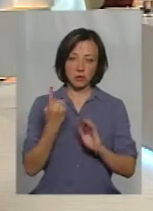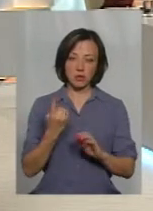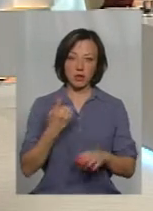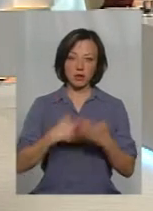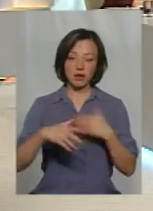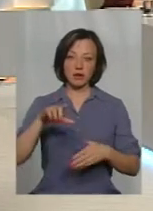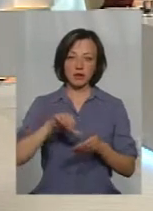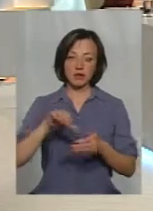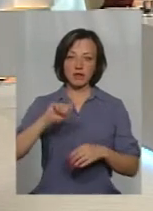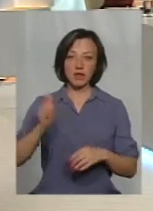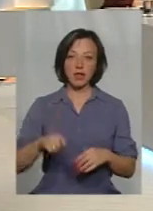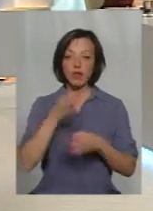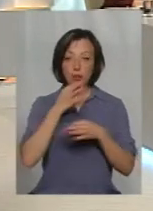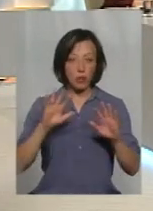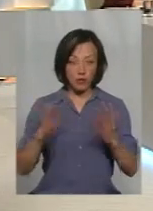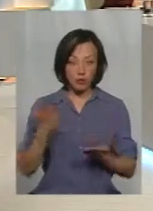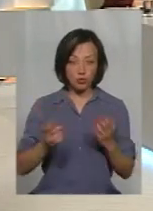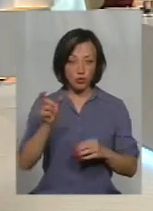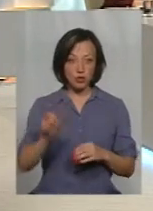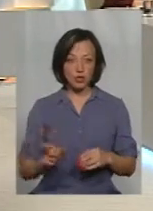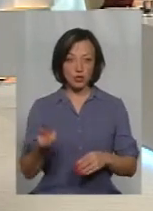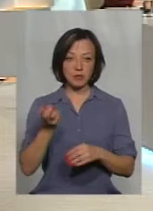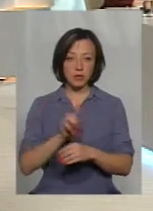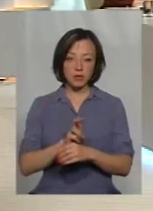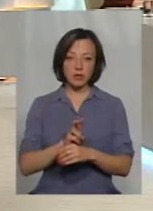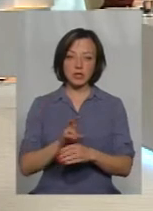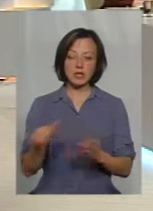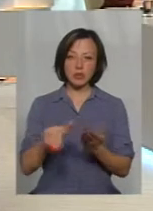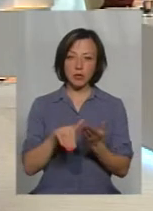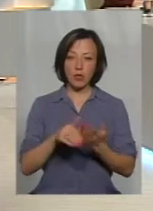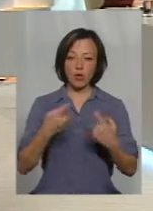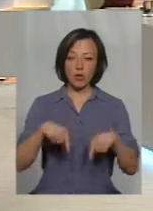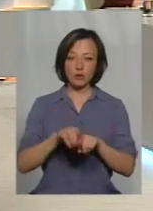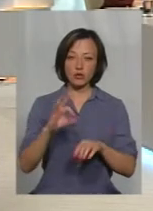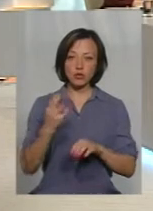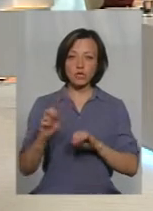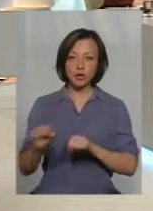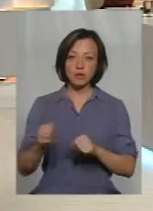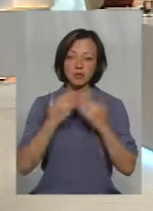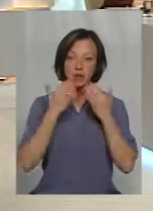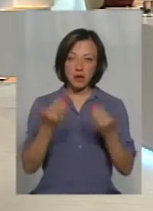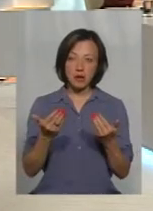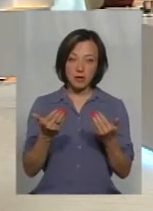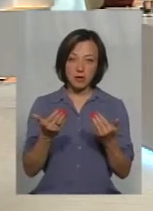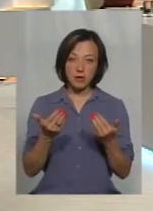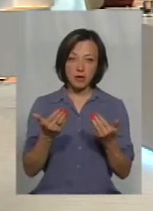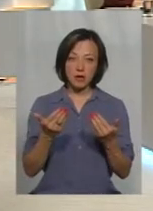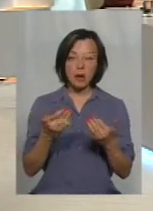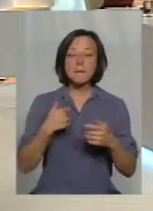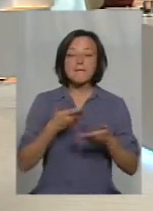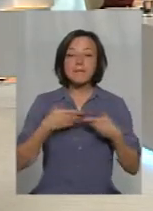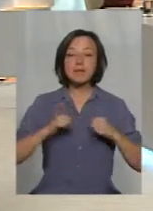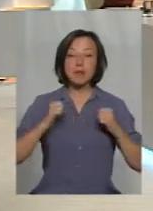Але в будь-якому випадку, якщо людина приходить за допомогою в органи соціального захисту, ми питаємося максимально